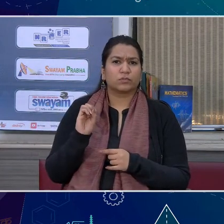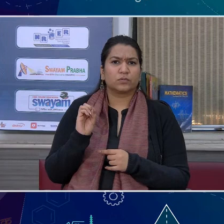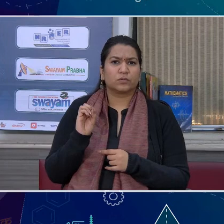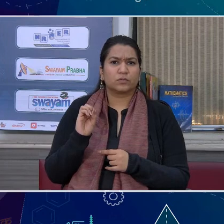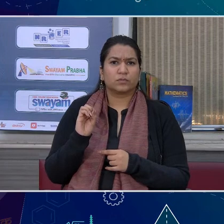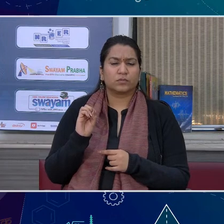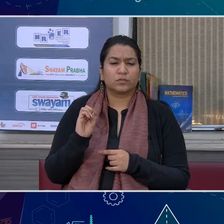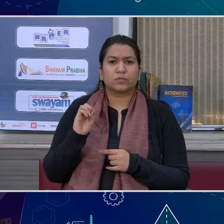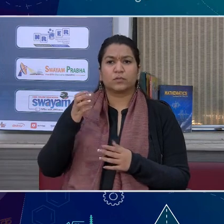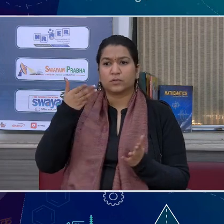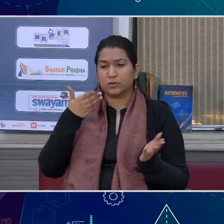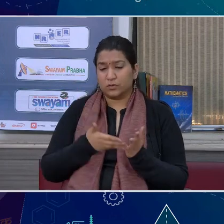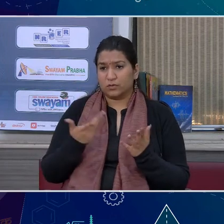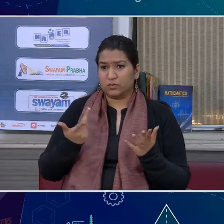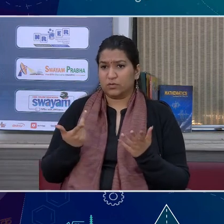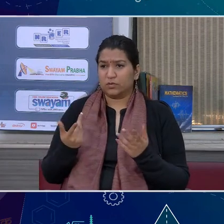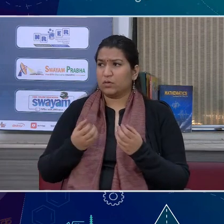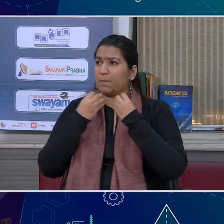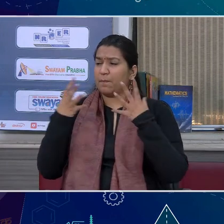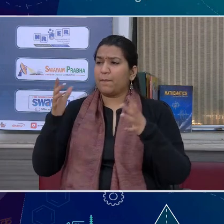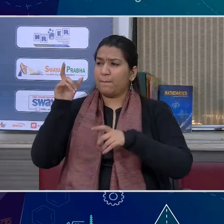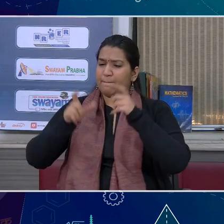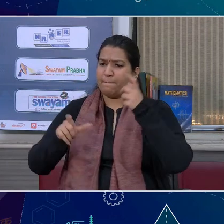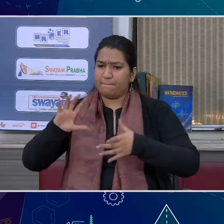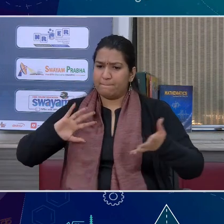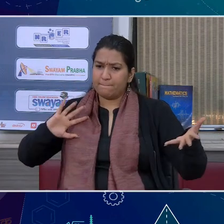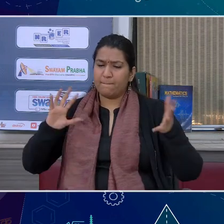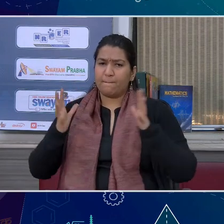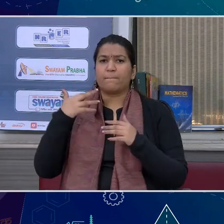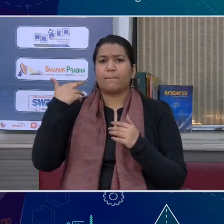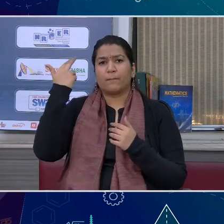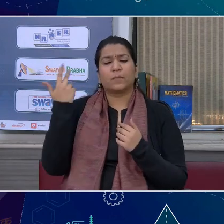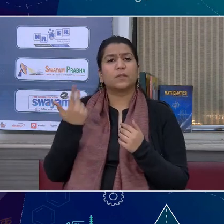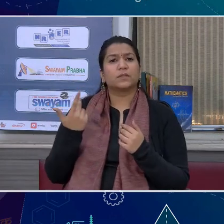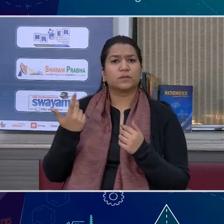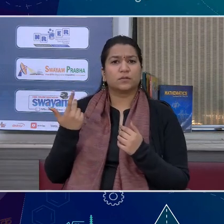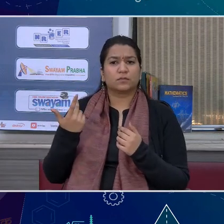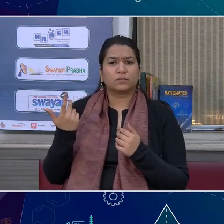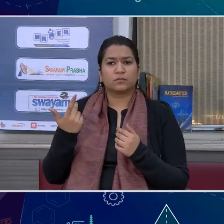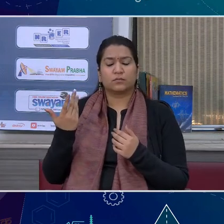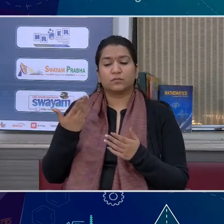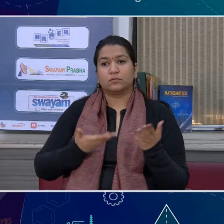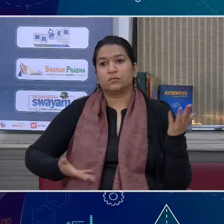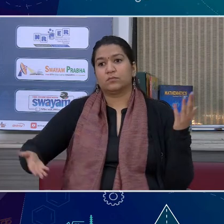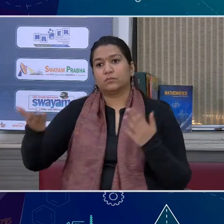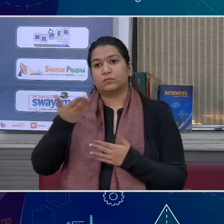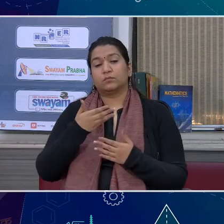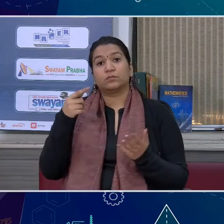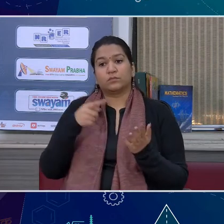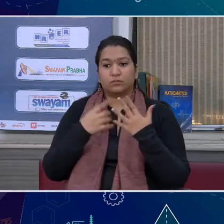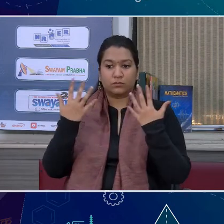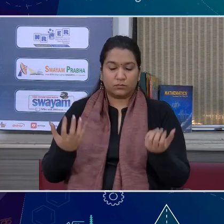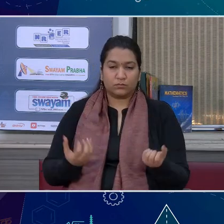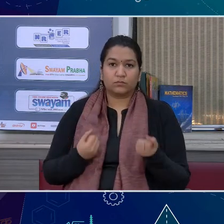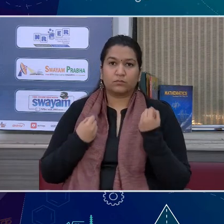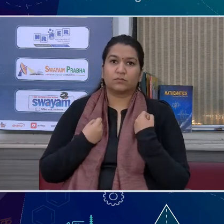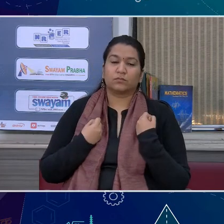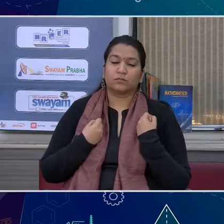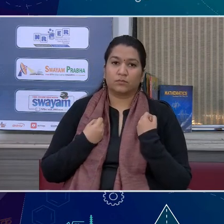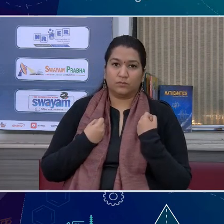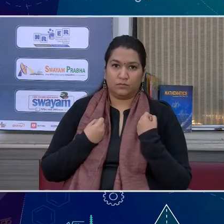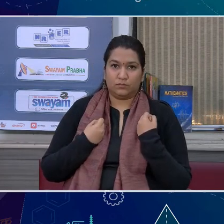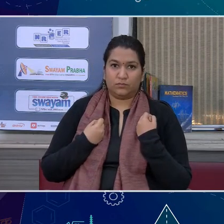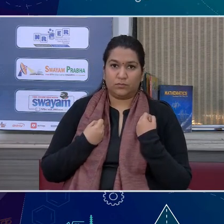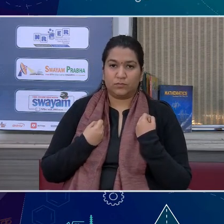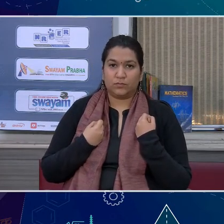धीरे धीरे बना है वो धीरे धीरे समाज बना ही तभी जब मनुश्य ने एक दूसरे को स्विकार करना शुरू किया अपने